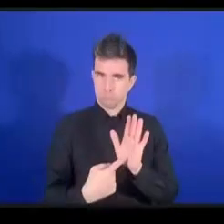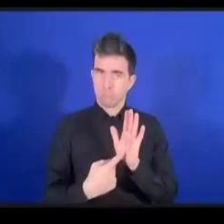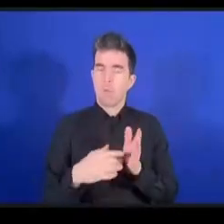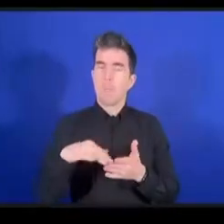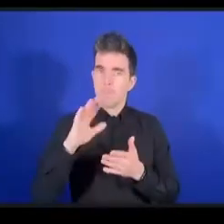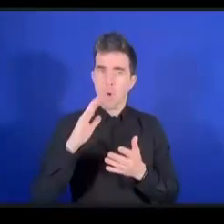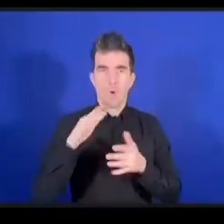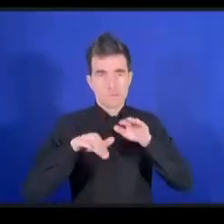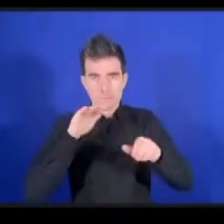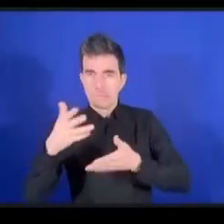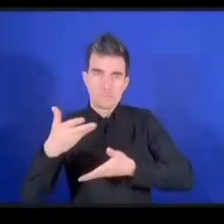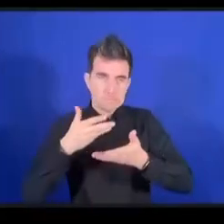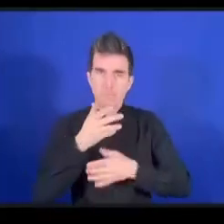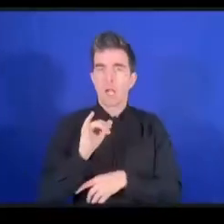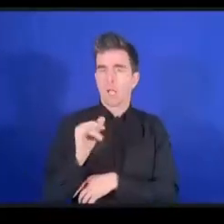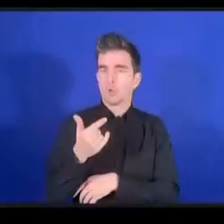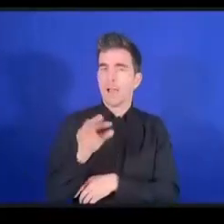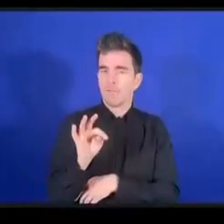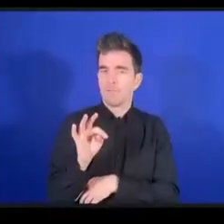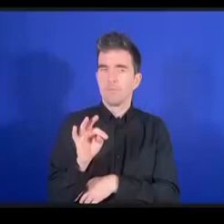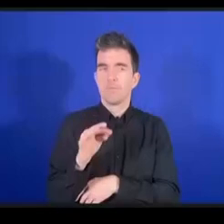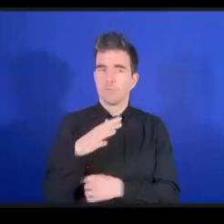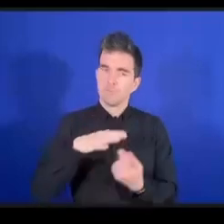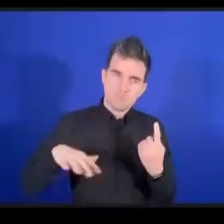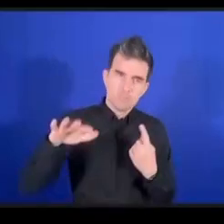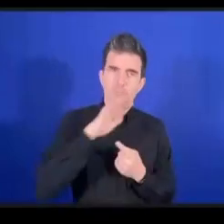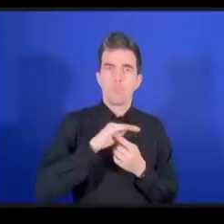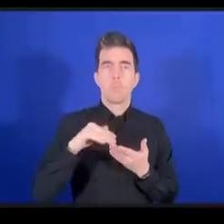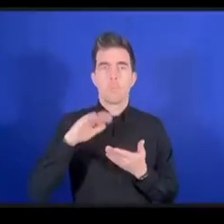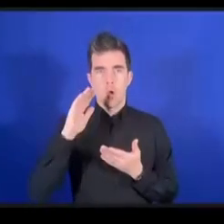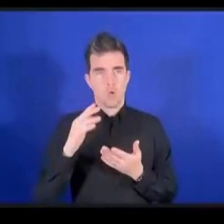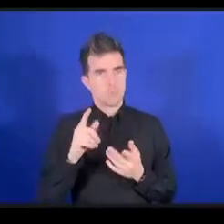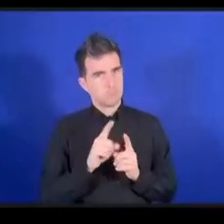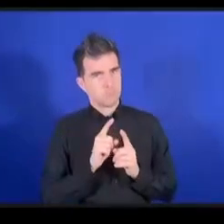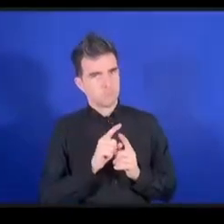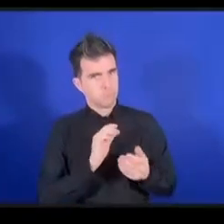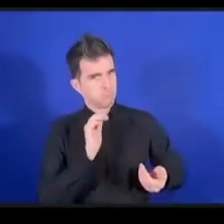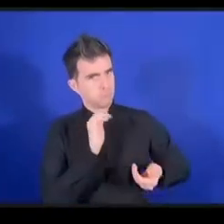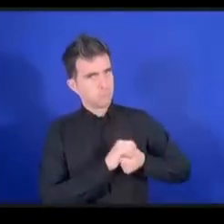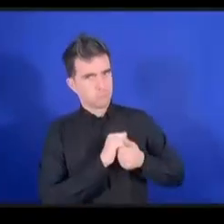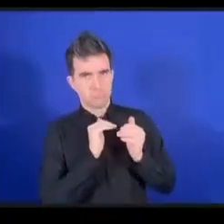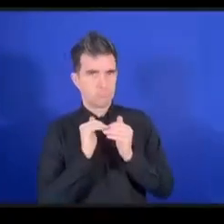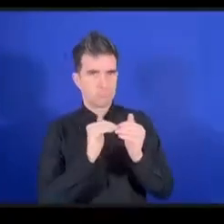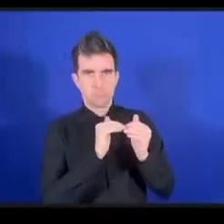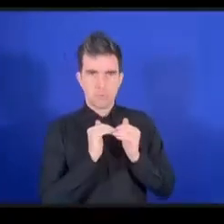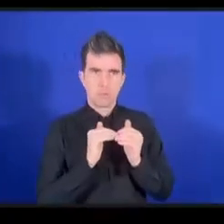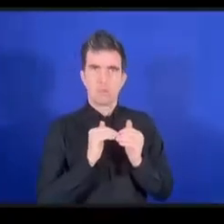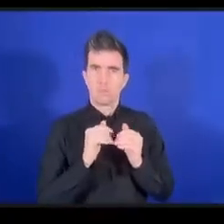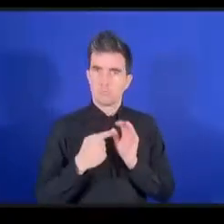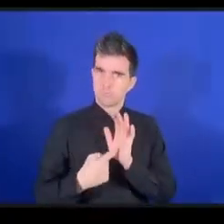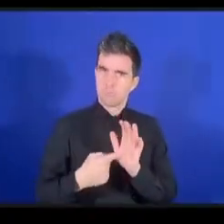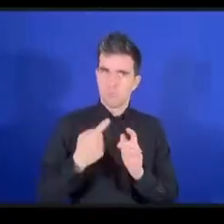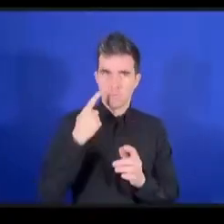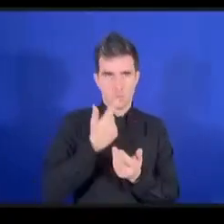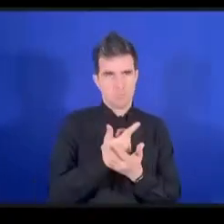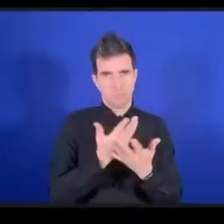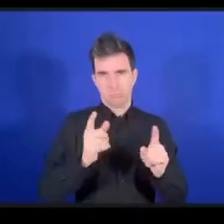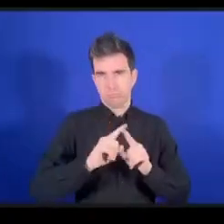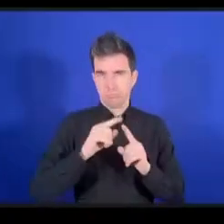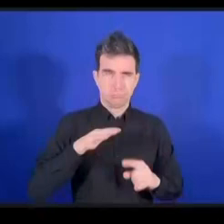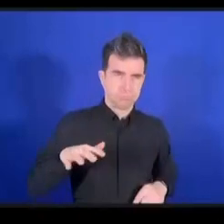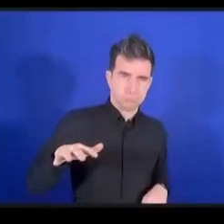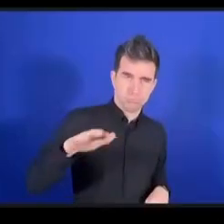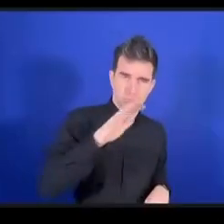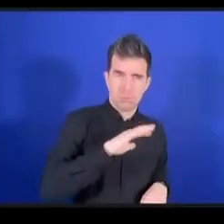تصبح من الشركة بدلا من أن وهكذا يصبح لديهم مشارك